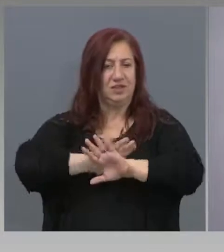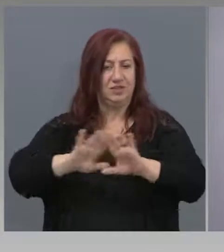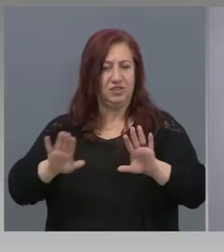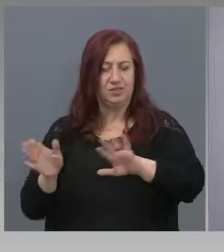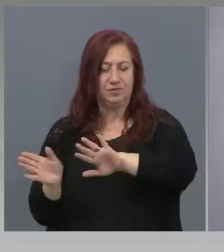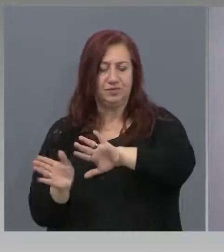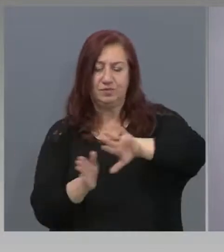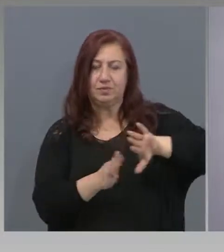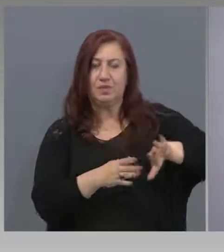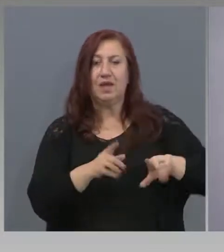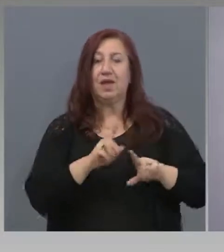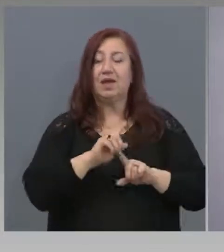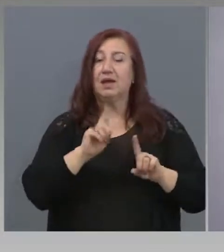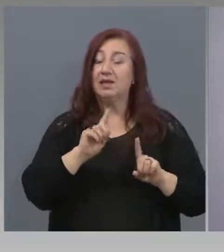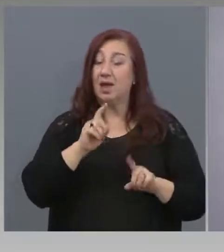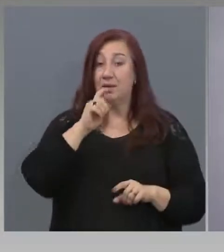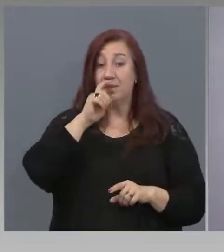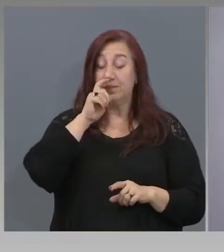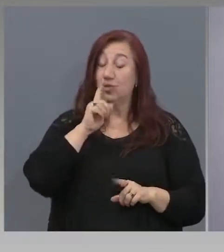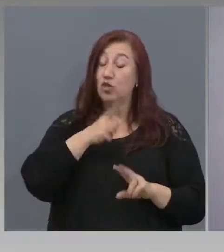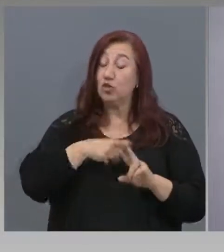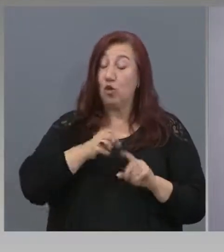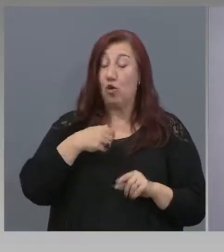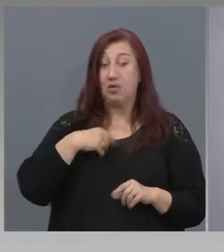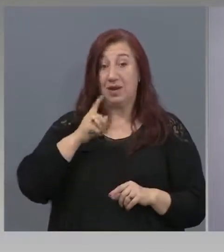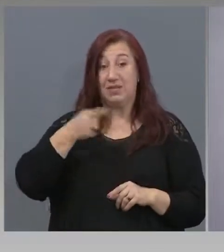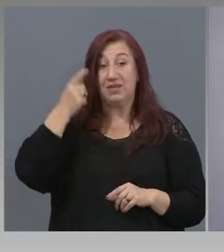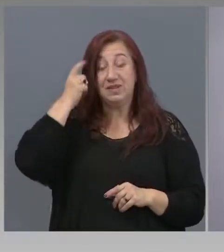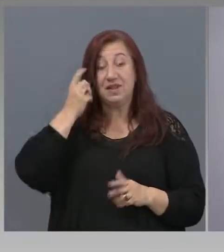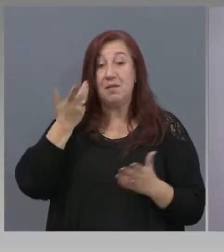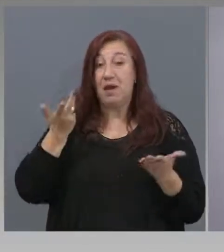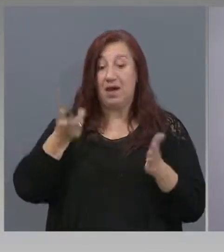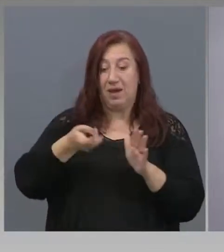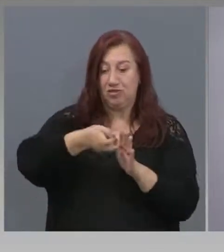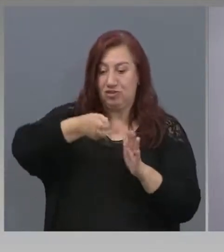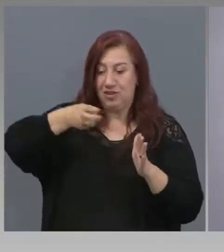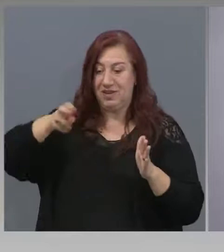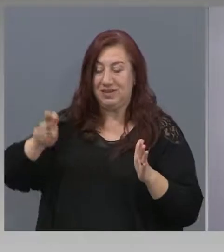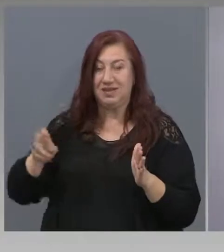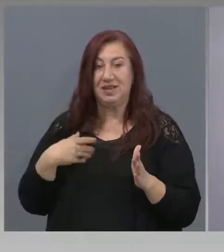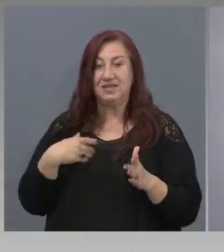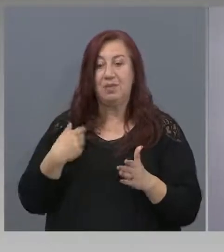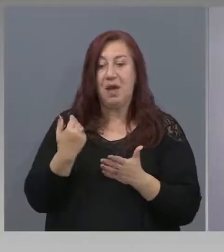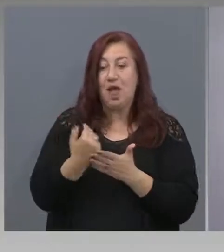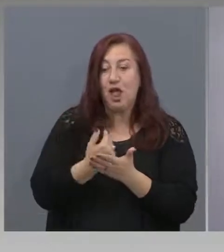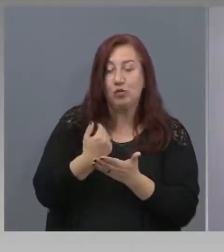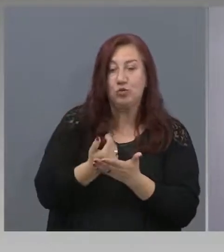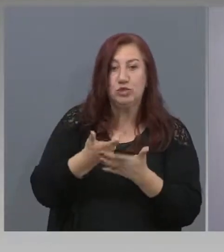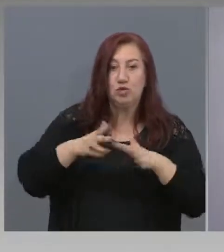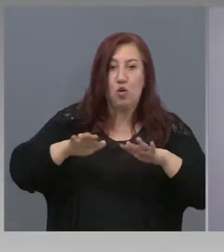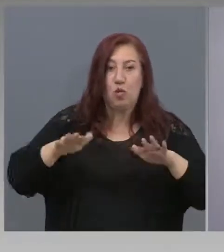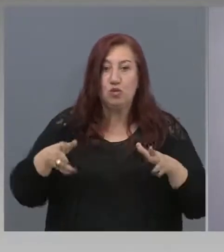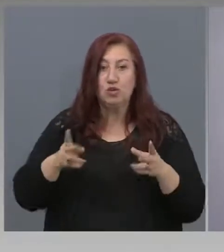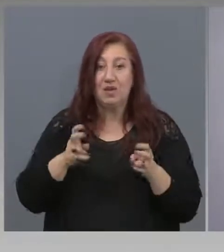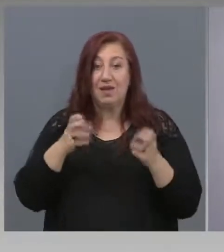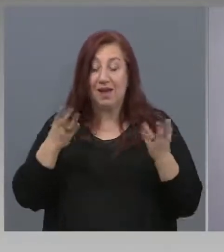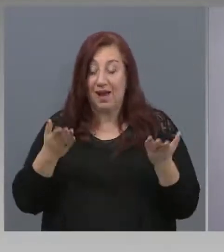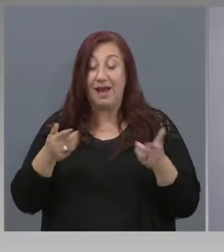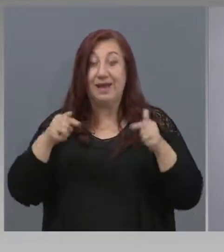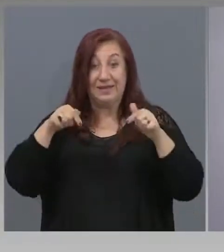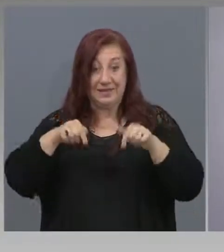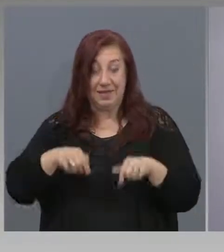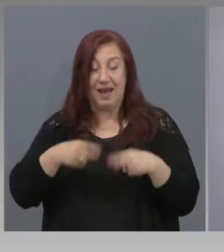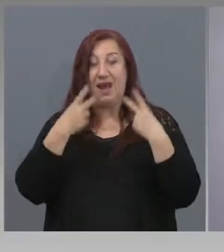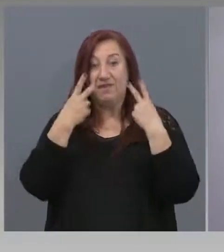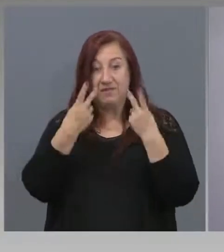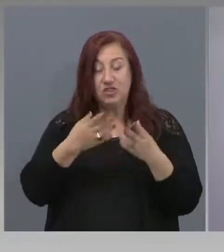значение как ще излеземе чисто економически от най-де, защото след тази пандемия, още тогава прогнозите го показваха, а и сега виждаме реалните резултати и